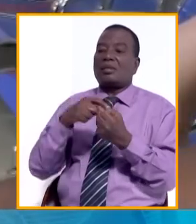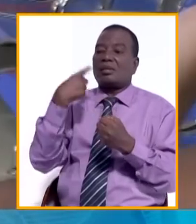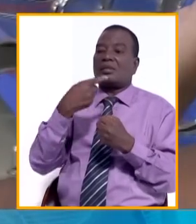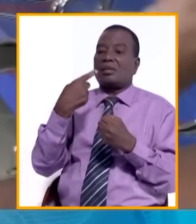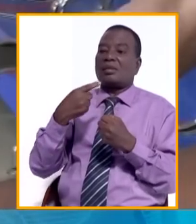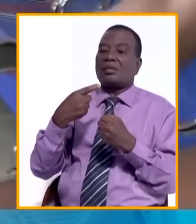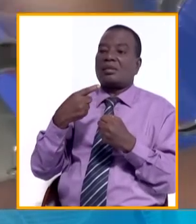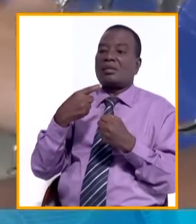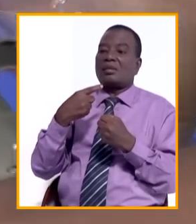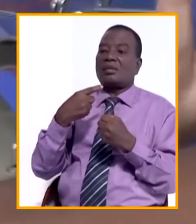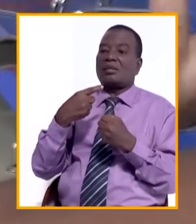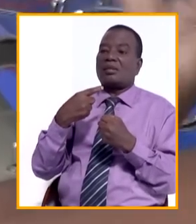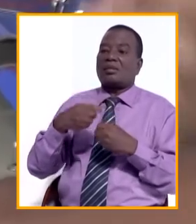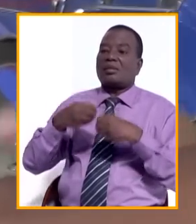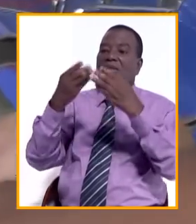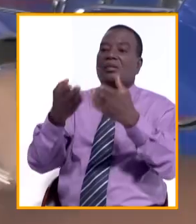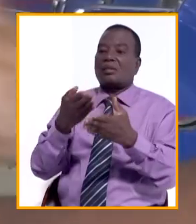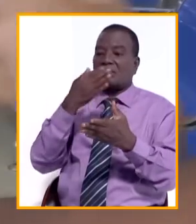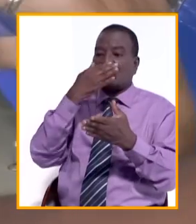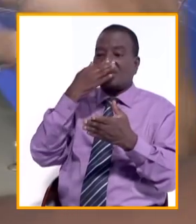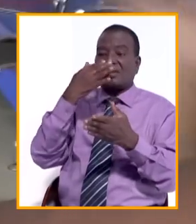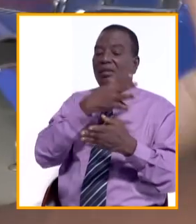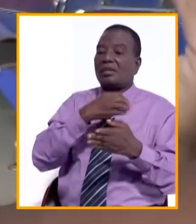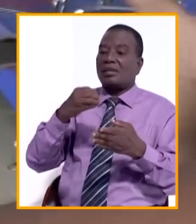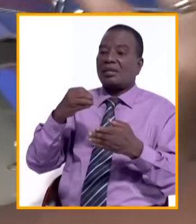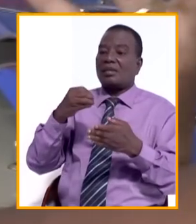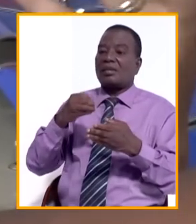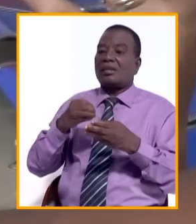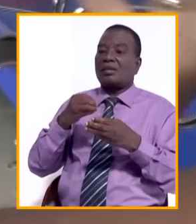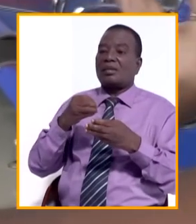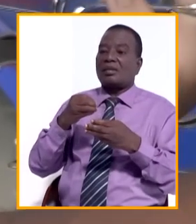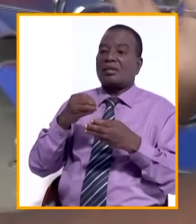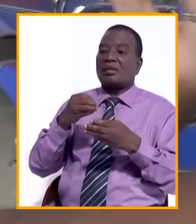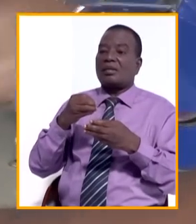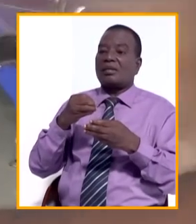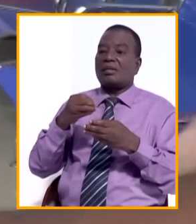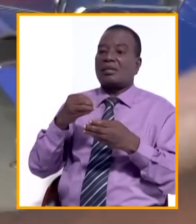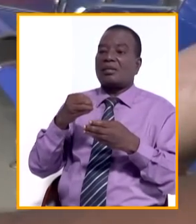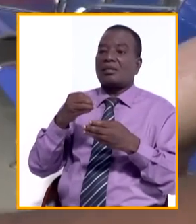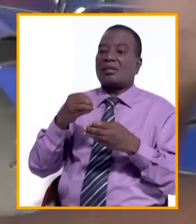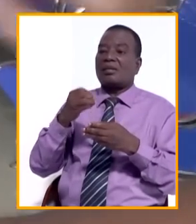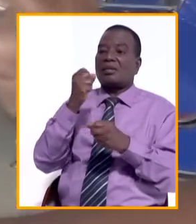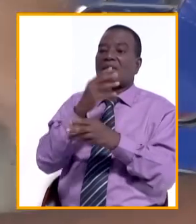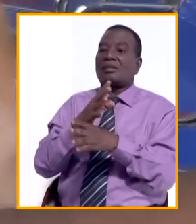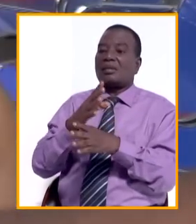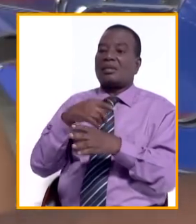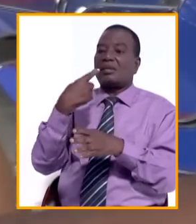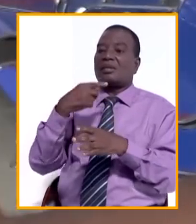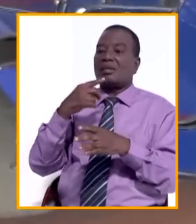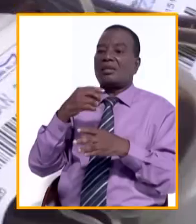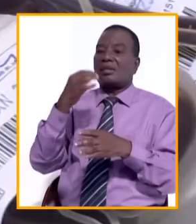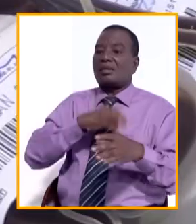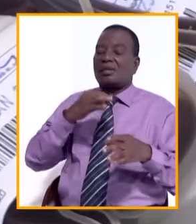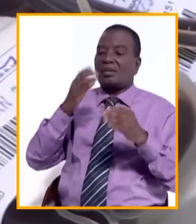ont donné ça et puis ont aidé les gens qui ont